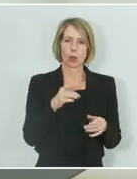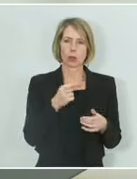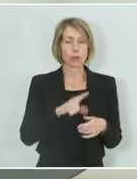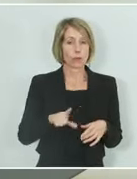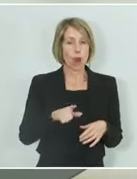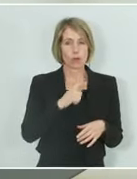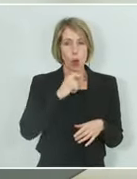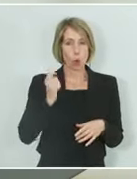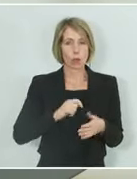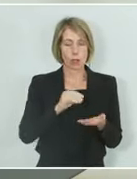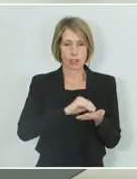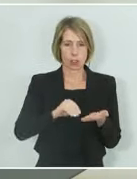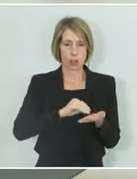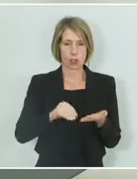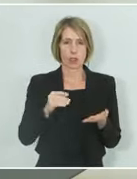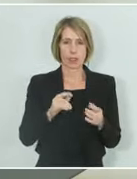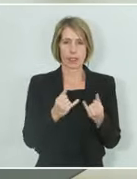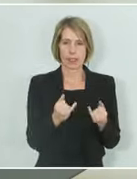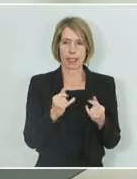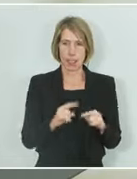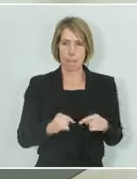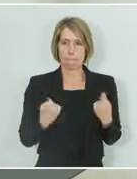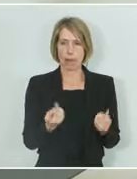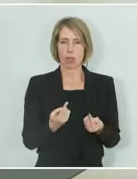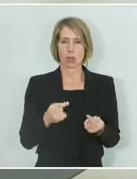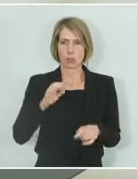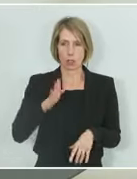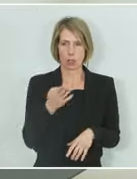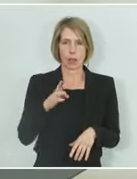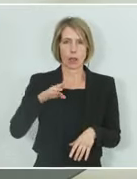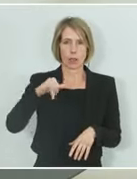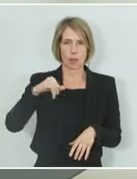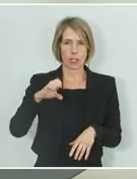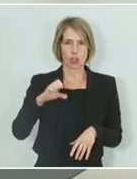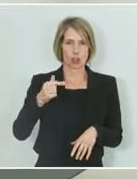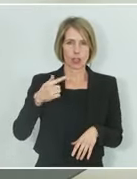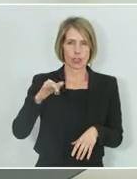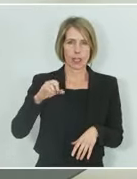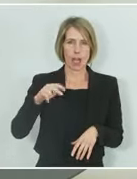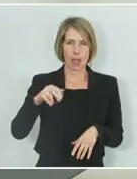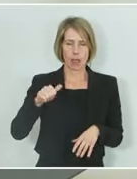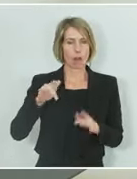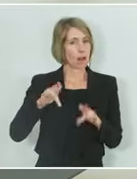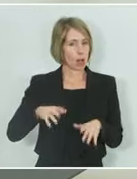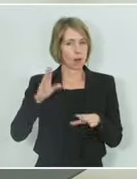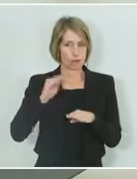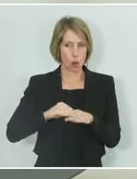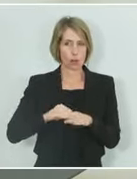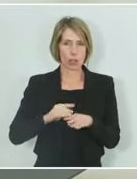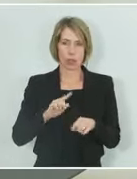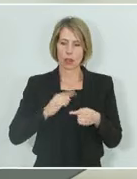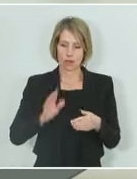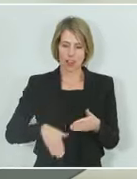Journalisten, die jetzt in Pristina wohnen, in unserer Hauptstadt, und wir bieten ihnen die Möglichkeit zur Arbeit.